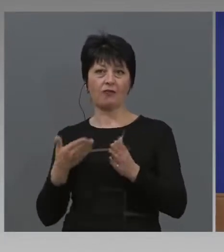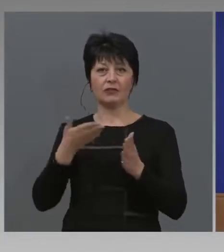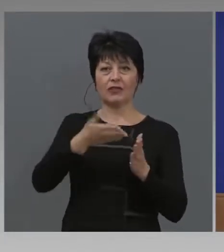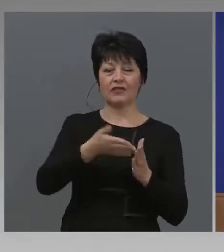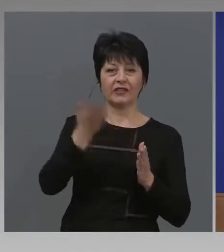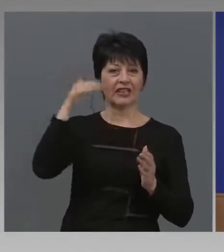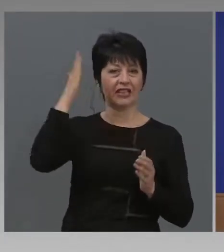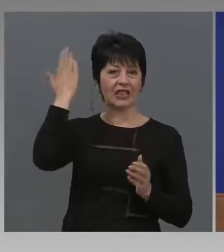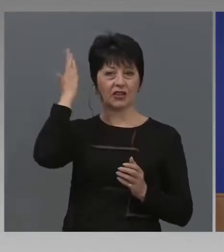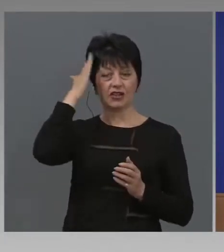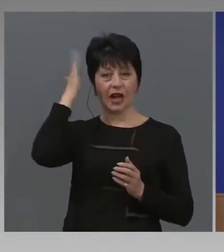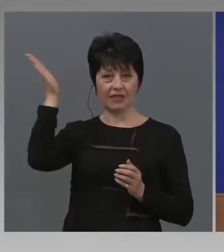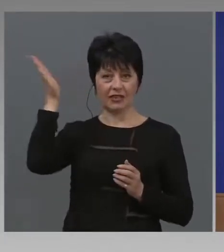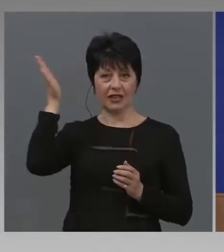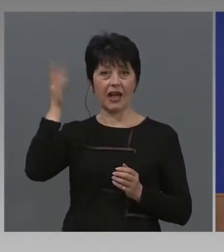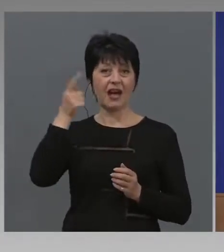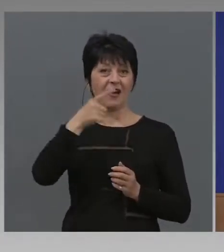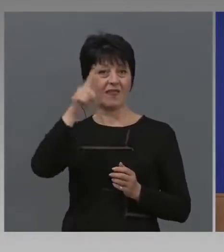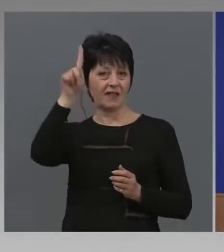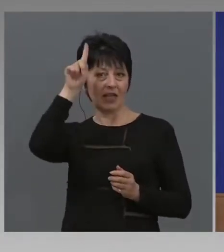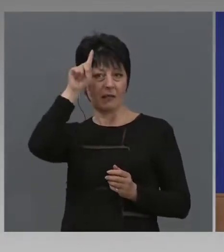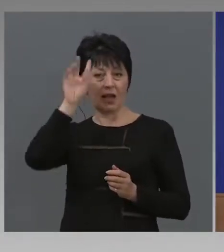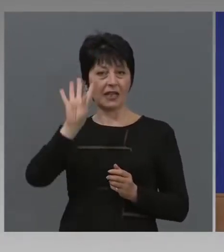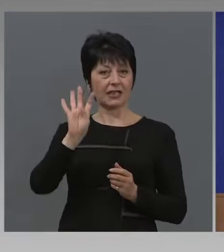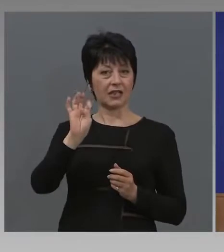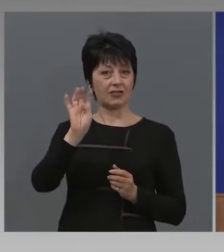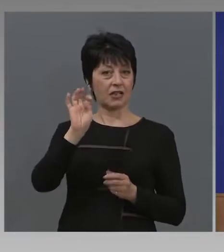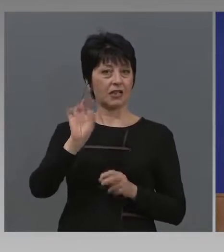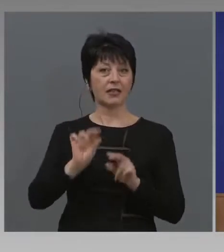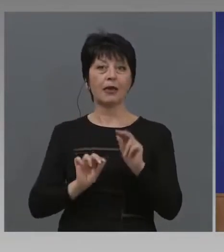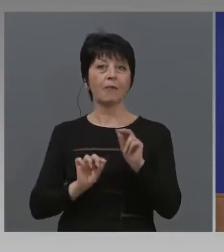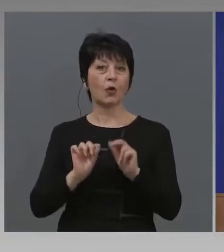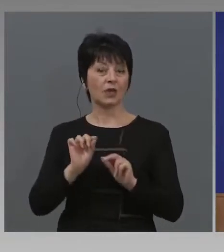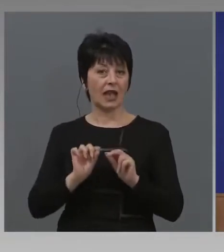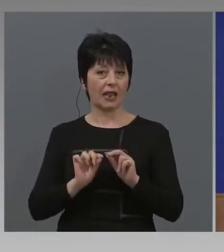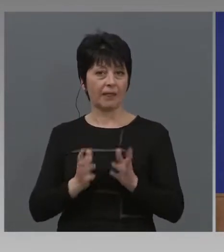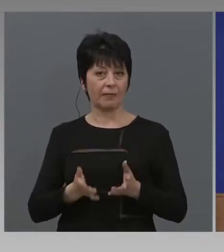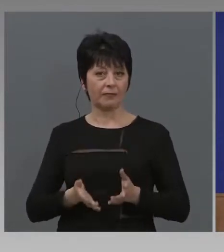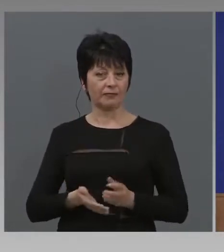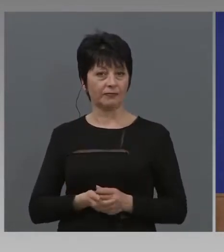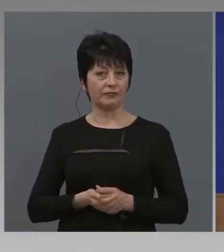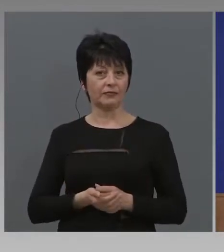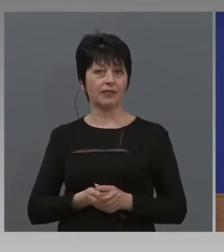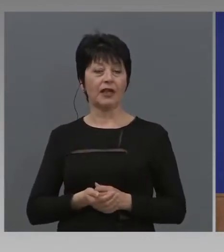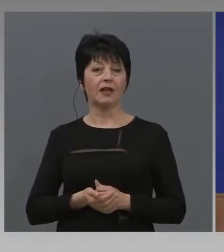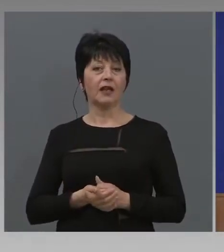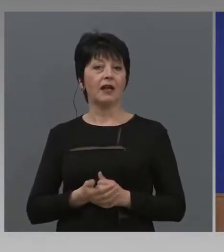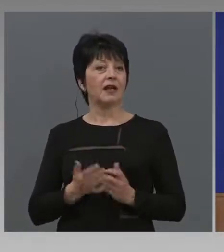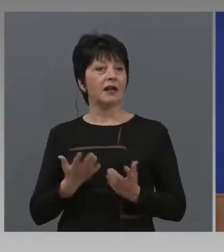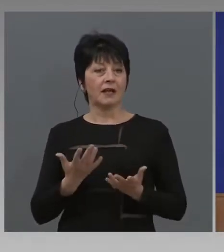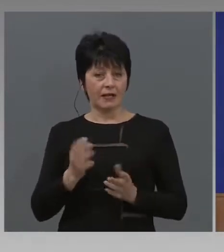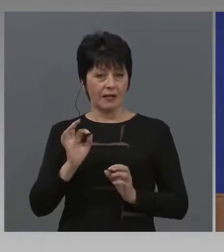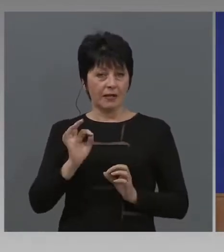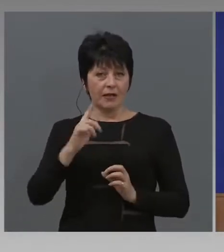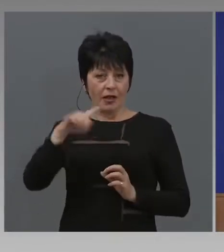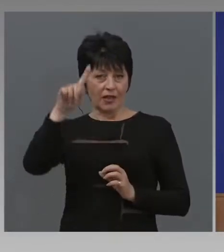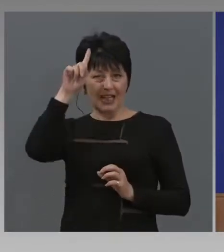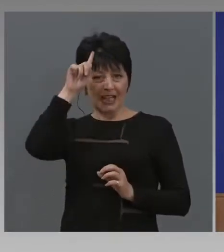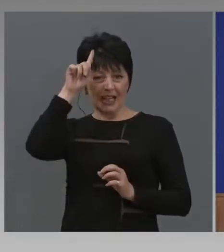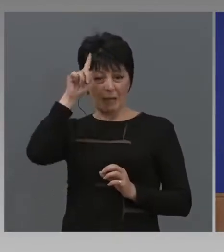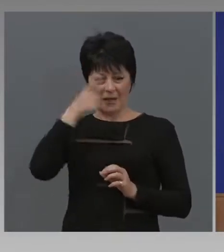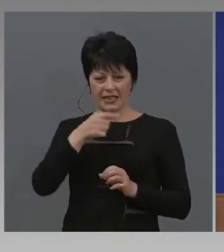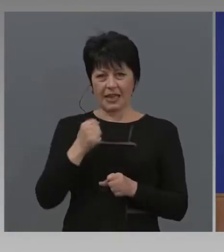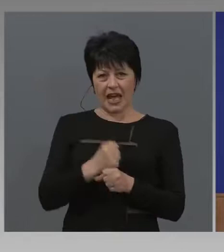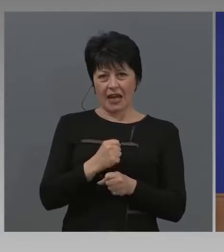В Германия, това е 40%. Там някак. Си ръч, от германския работеж,